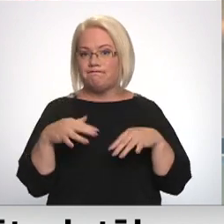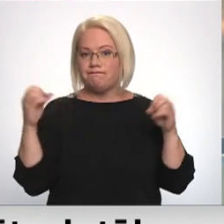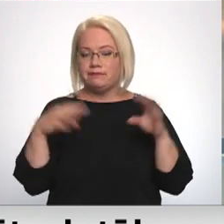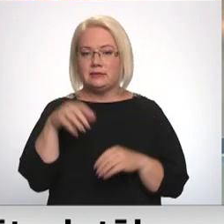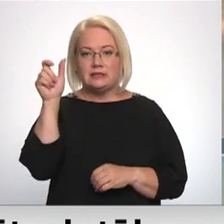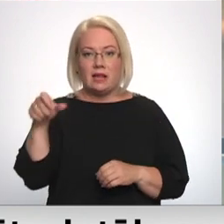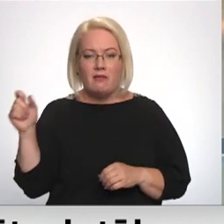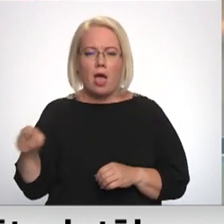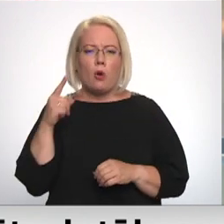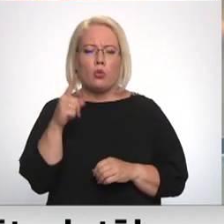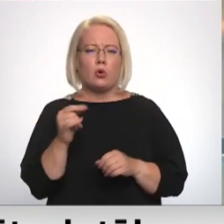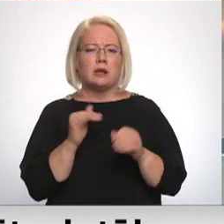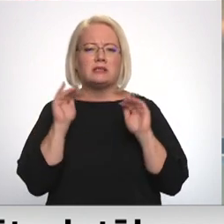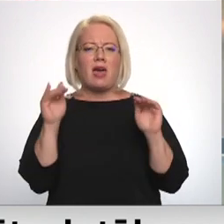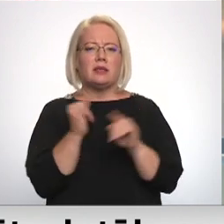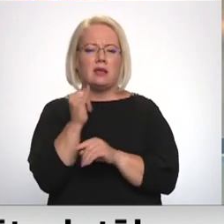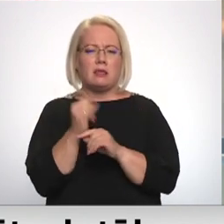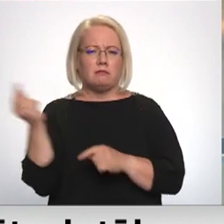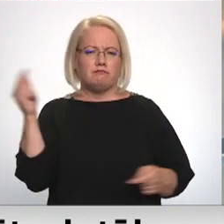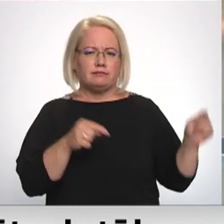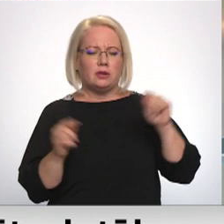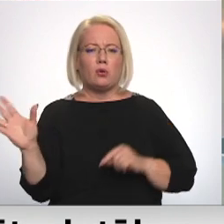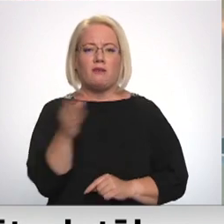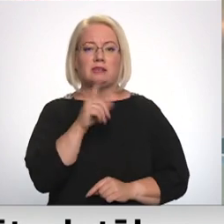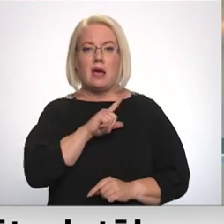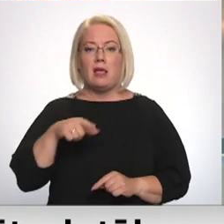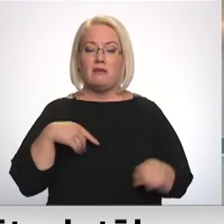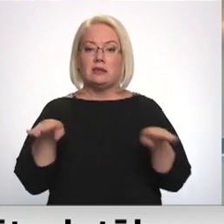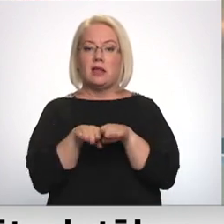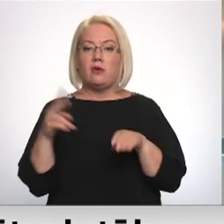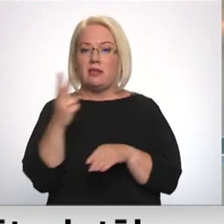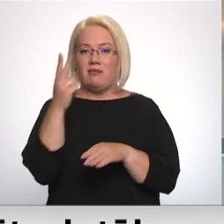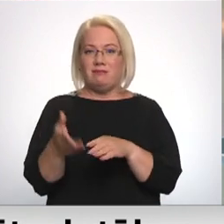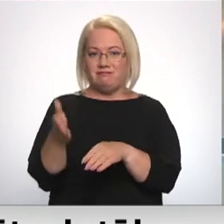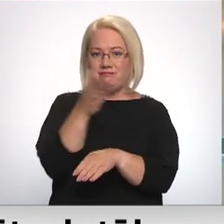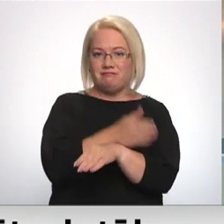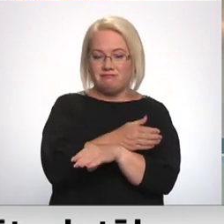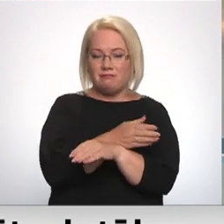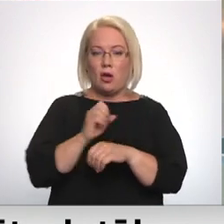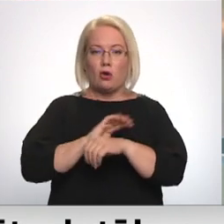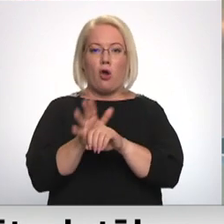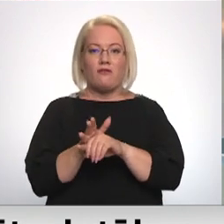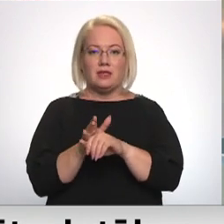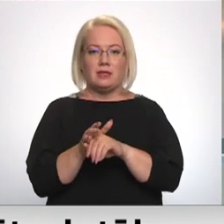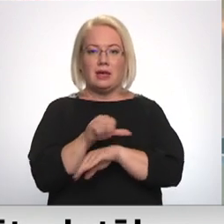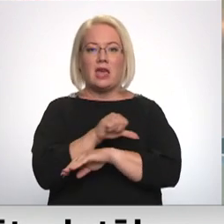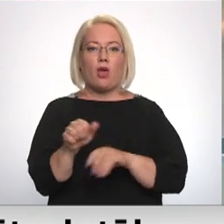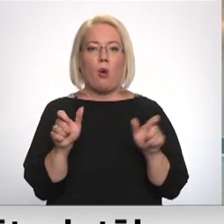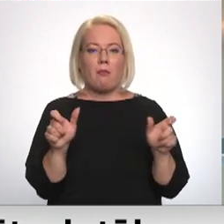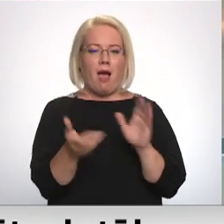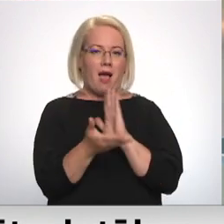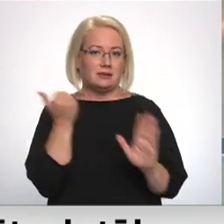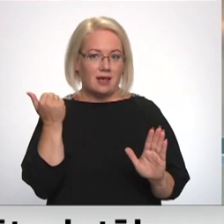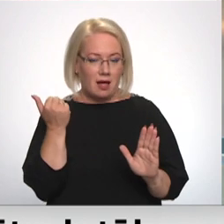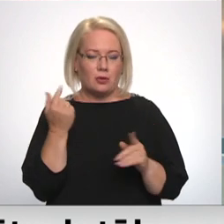aglonu dodas svētceļnieki no visas Latvijas. Atšķirībā no diviem iepriekšējiem gadiem covidu ierobežojumi ir atcelti, tāpēc gaidāms tiešām liels